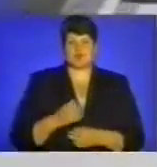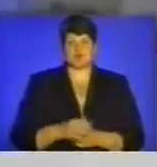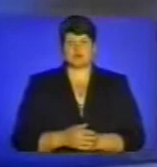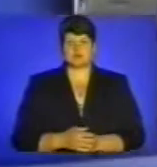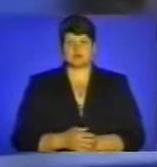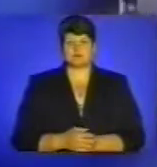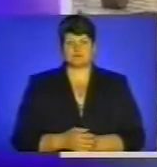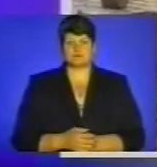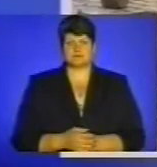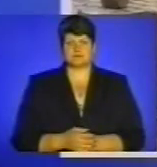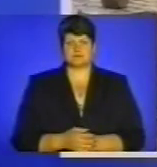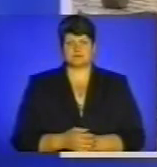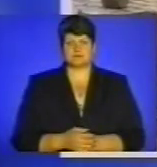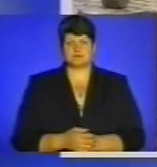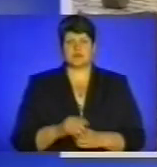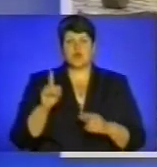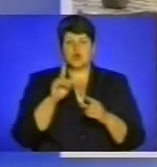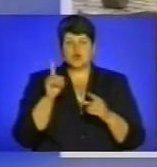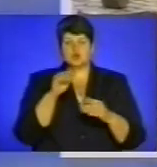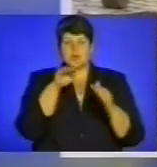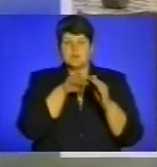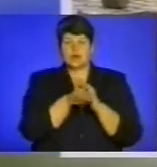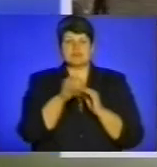Доброго вечора.